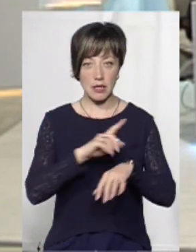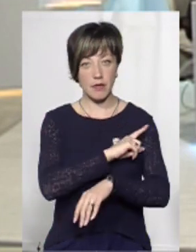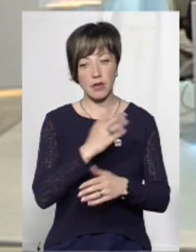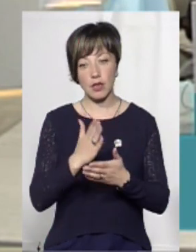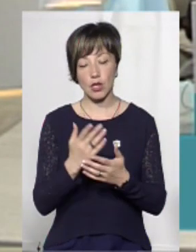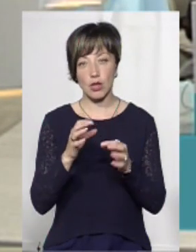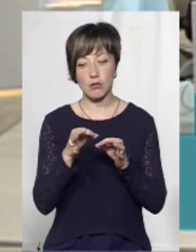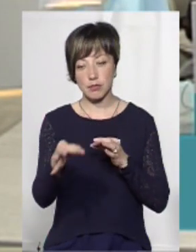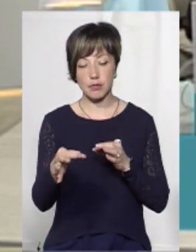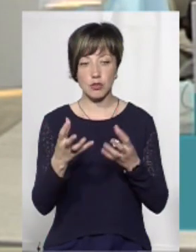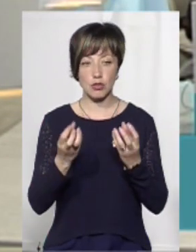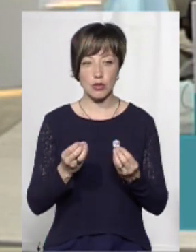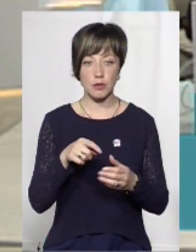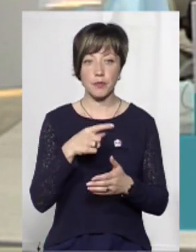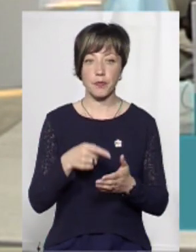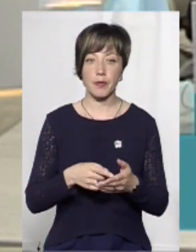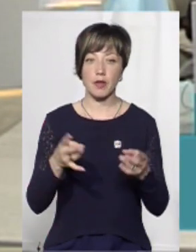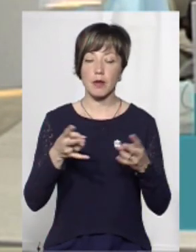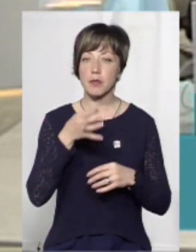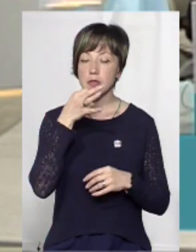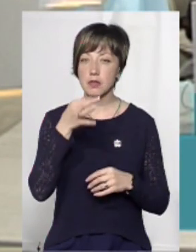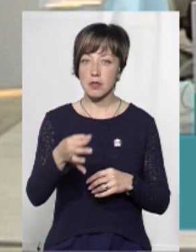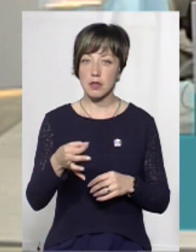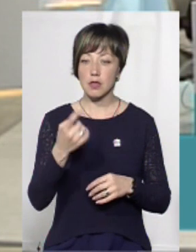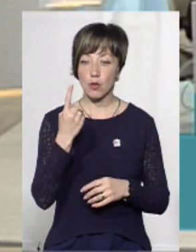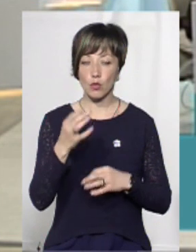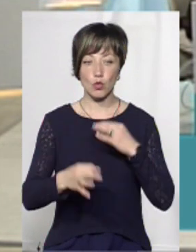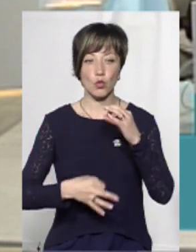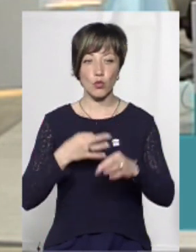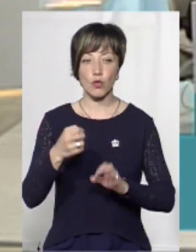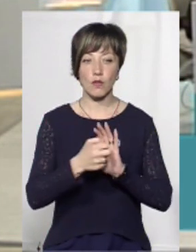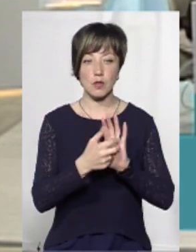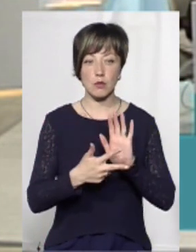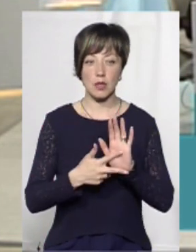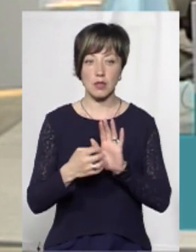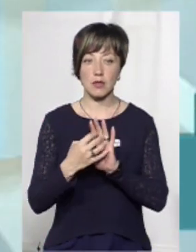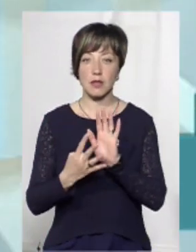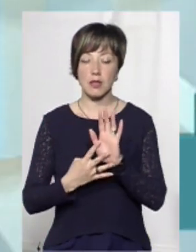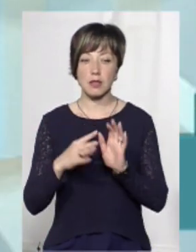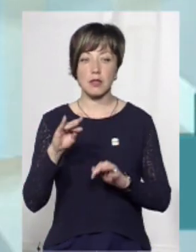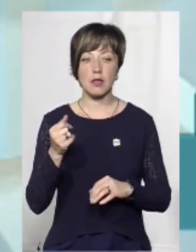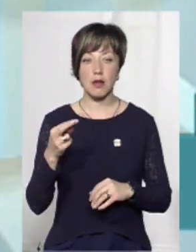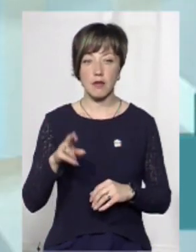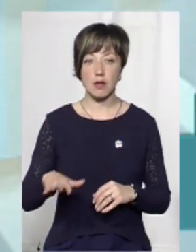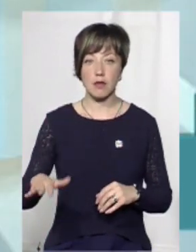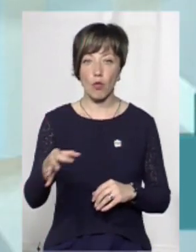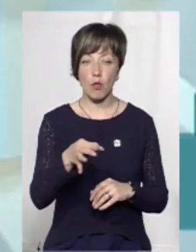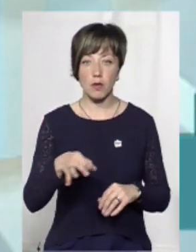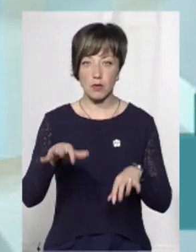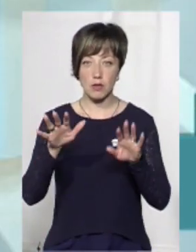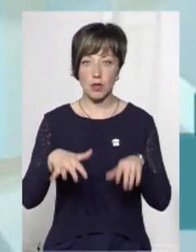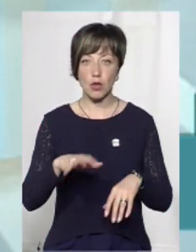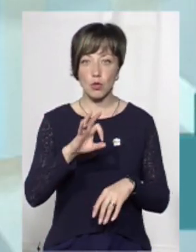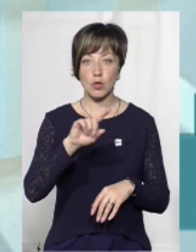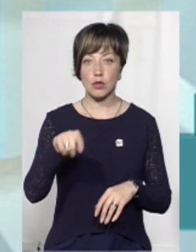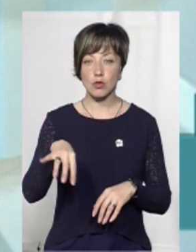є якісь ще? Слід зазначити, що за добу 18-19 травня на території області випало 0